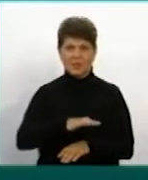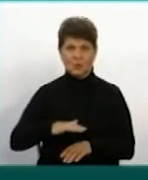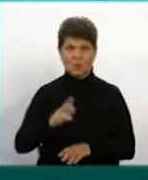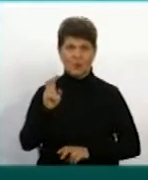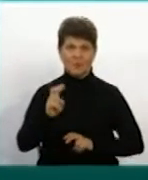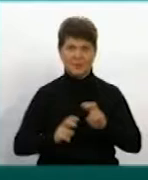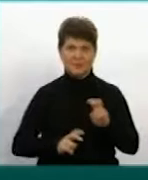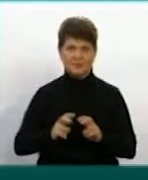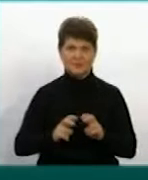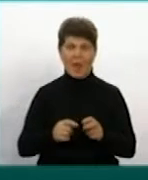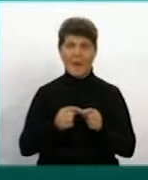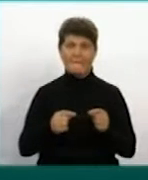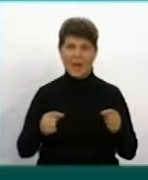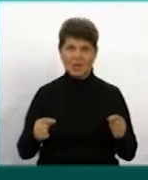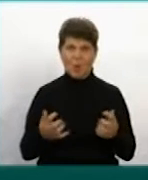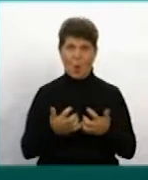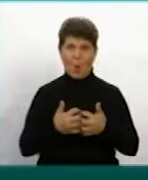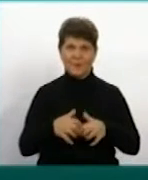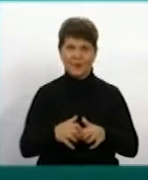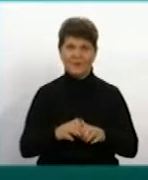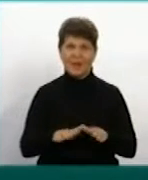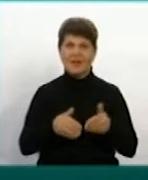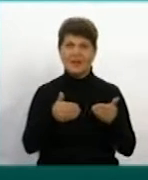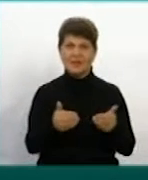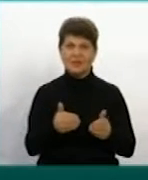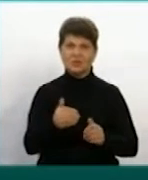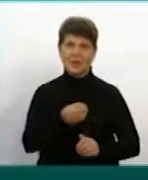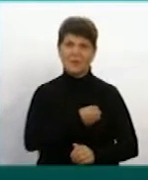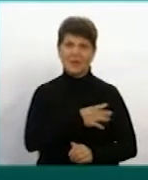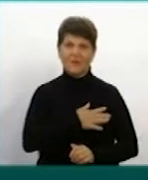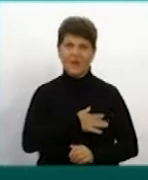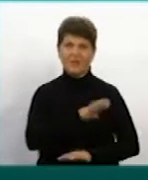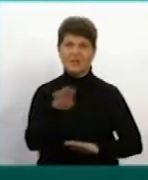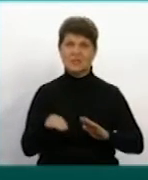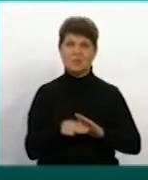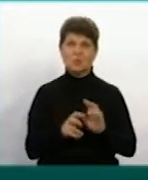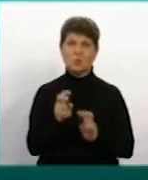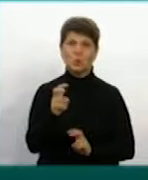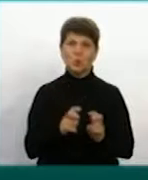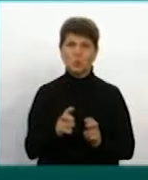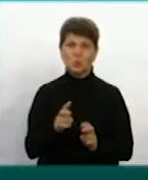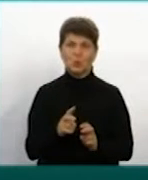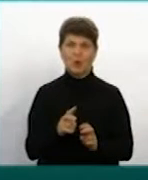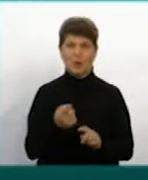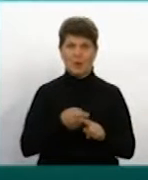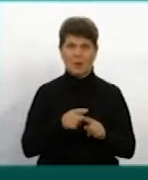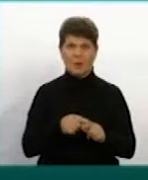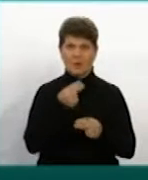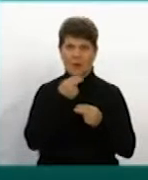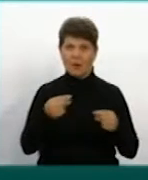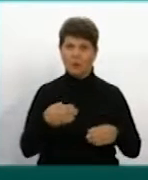обладнання належне приватній структурі, за допомогою якого і здійснюється виготовлення продукції.